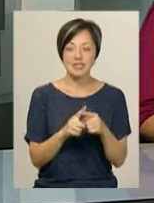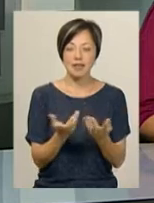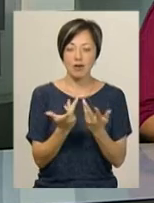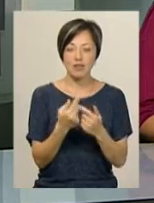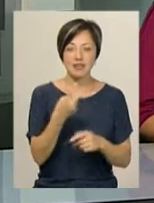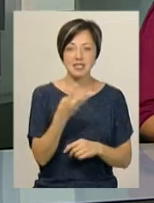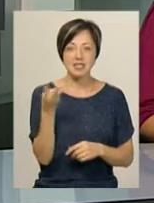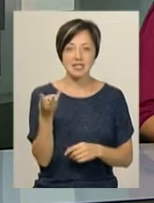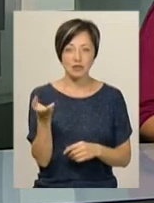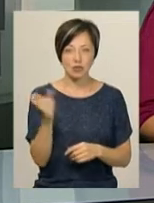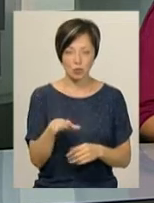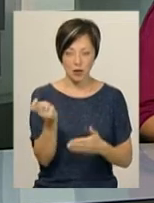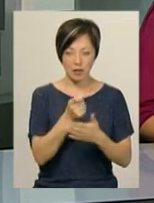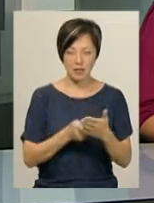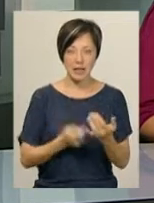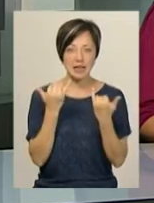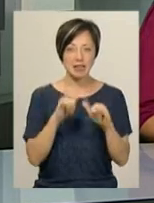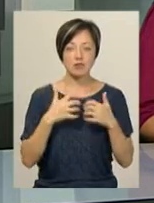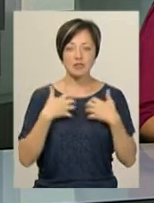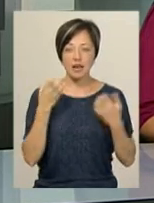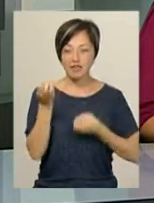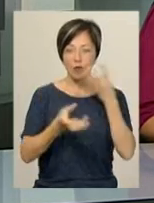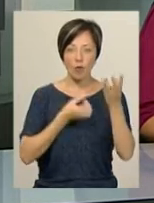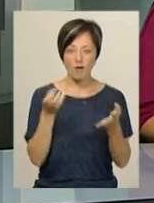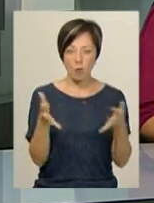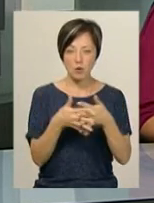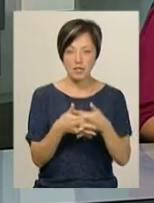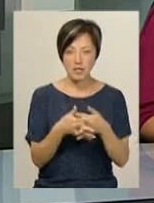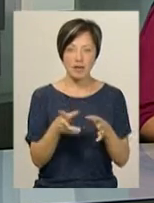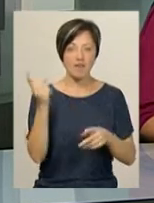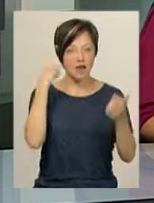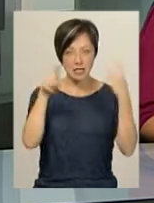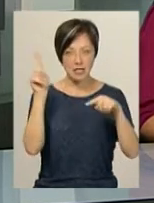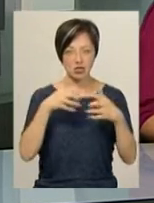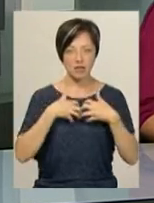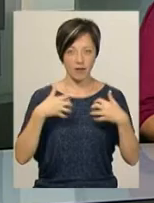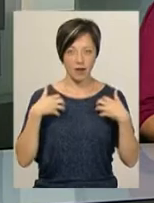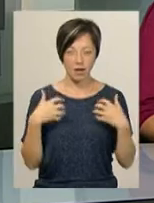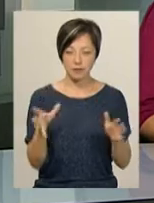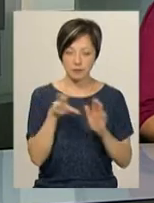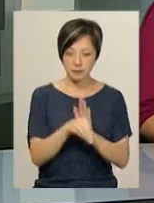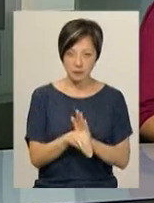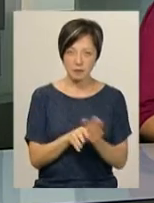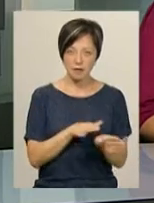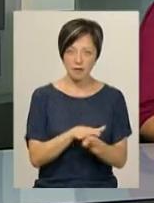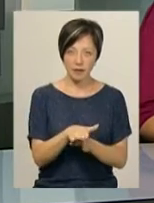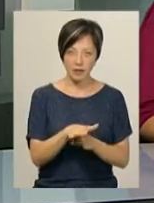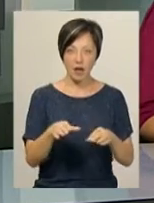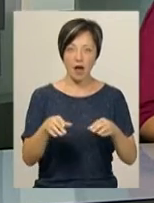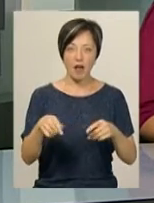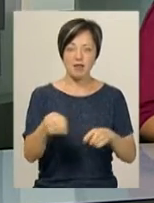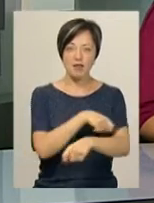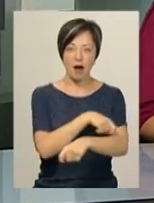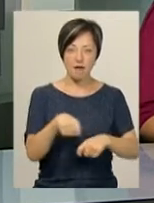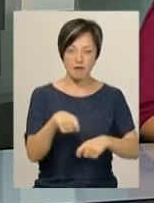23 картини. Представлені роботи – це квіткові композиції та зображення фантастичних звірів. Вони виконані на ватмані гуаші.